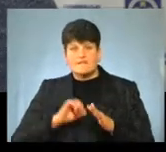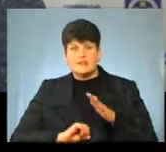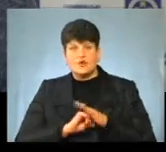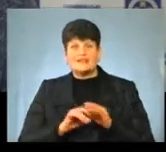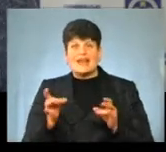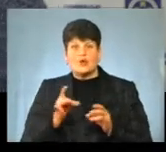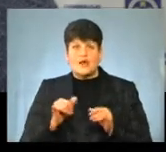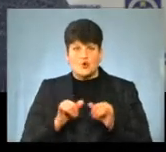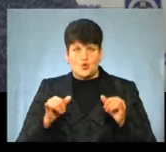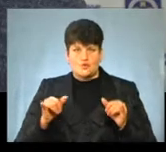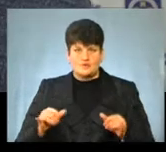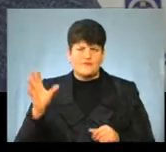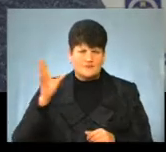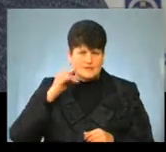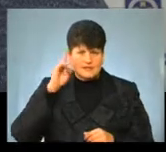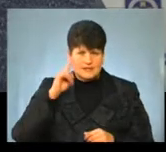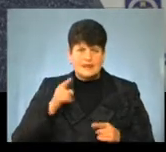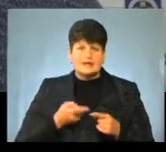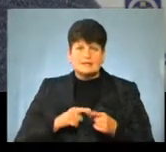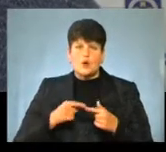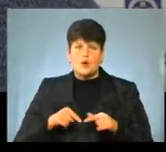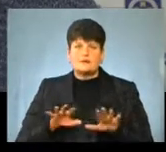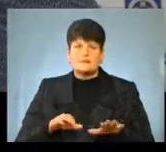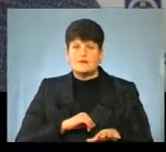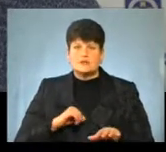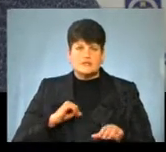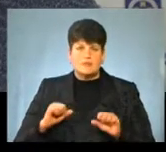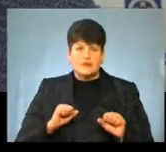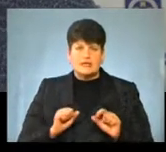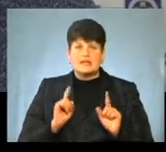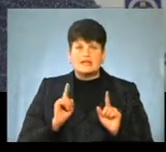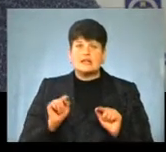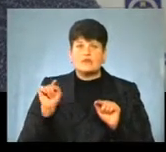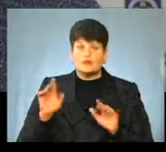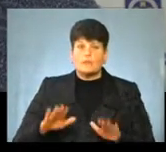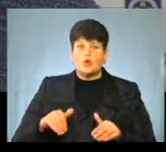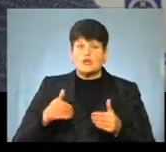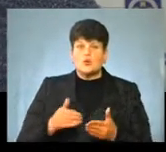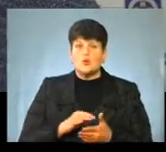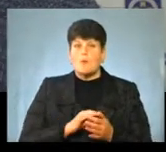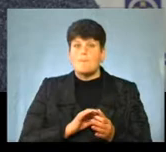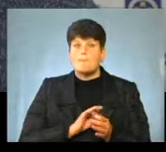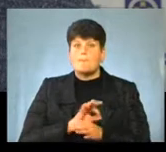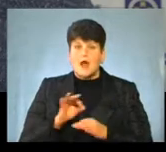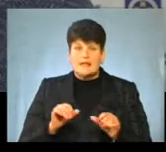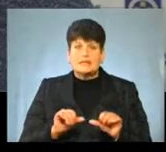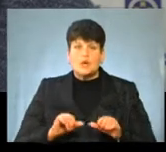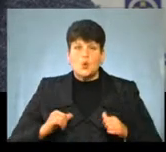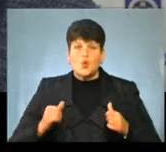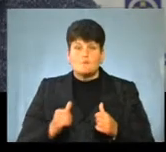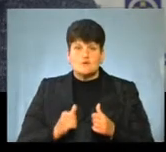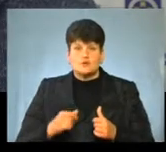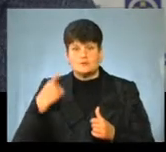розвитку, про який всі знають, тобто органи місцевого додавання, і не тільки вони подають проєкти, є відповідна комісія